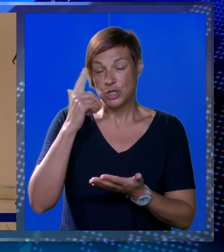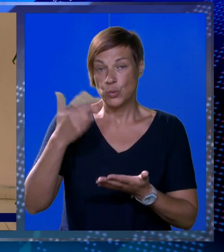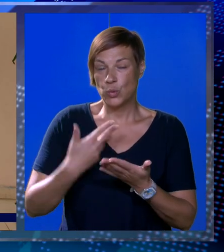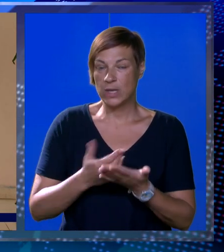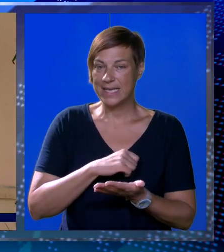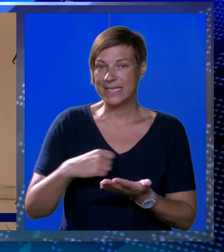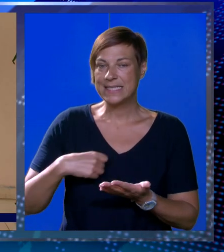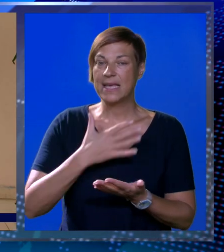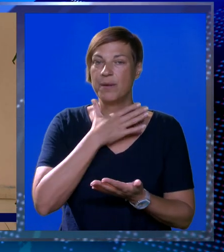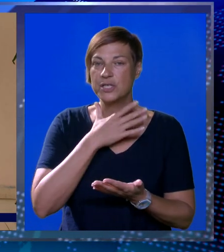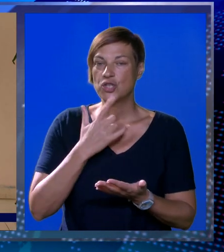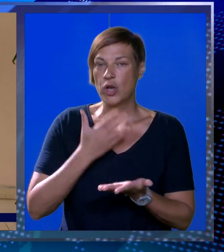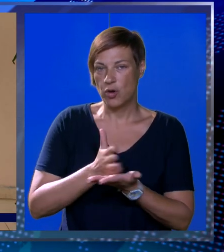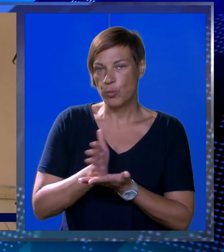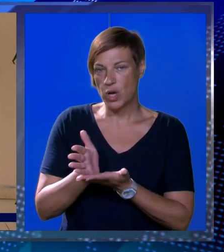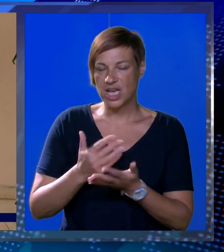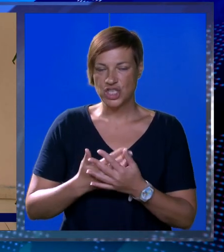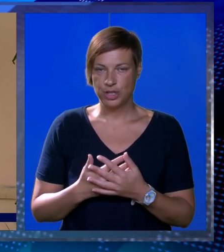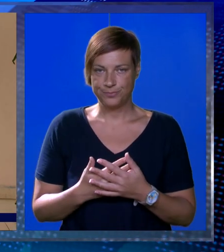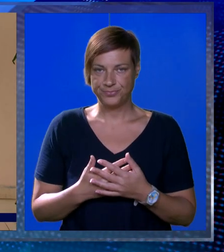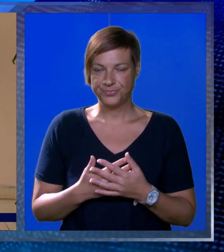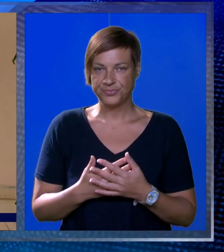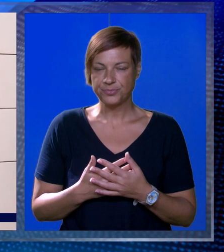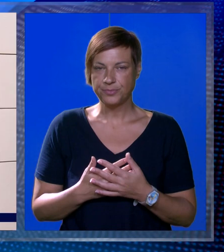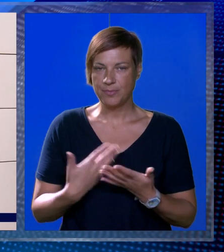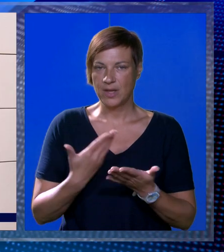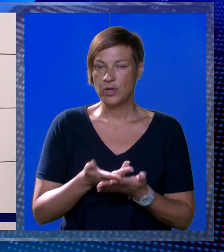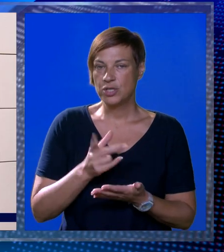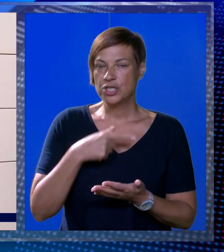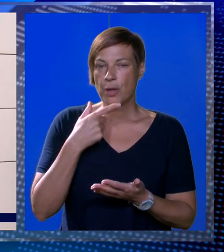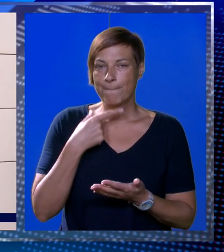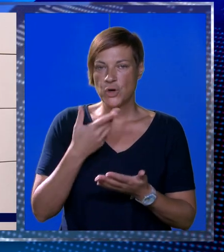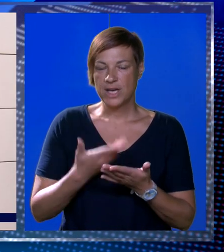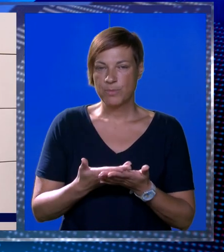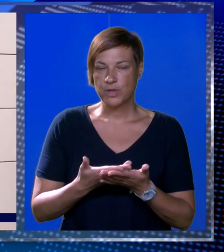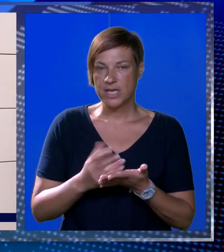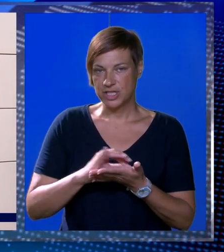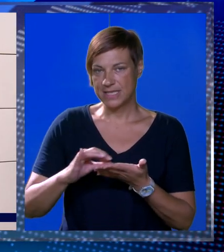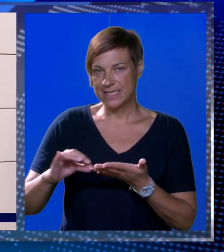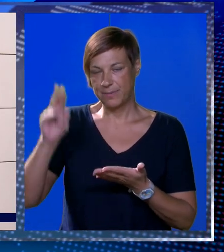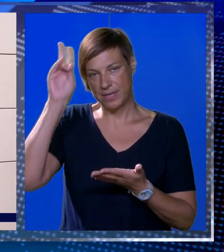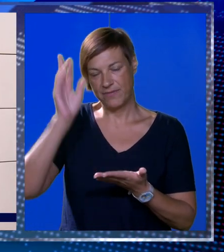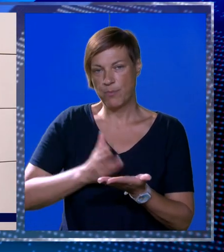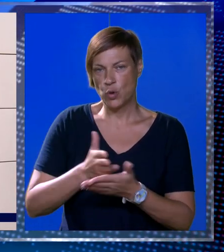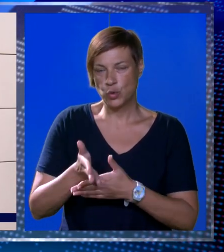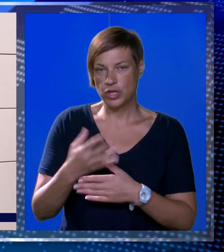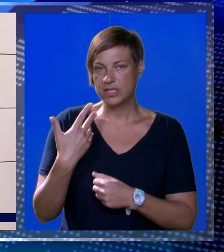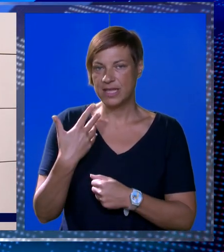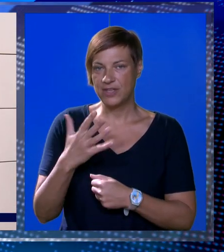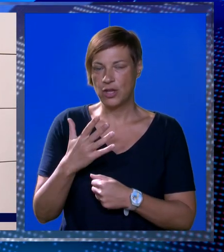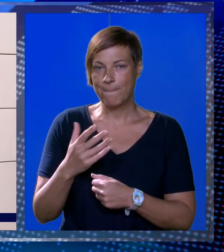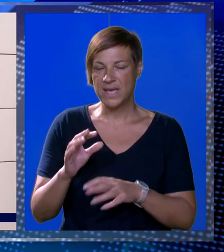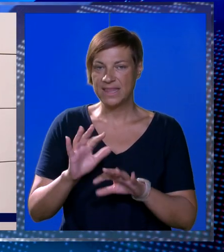ugled i ugled same škole koju pohađaju. Ono što moramo reći da se prijave mogu dostaviti do